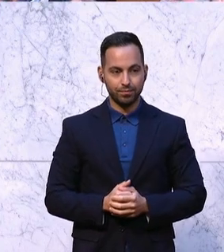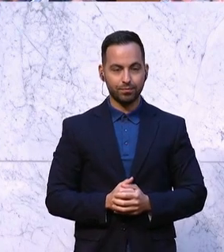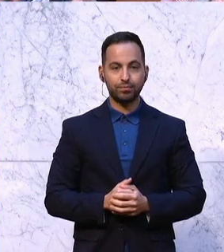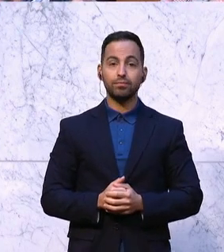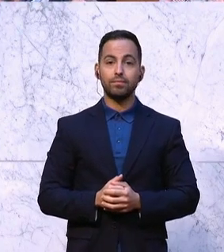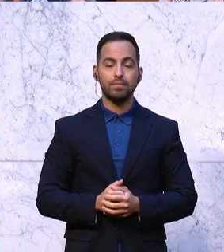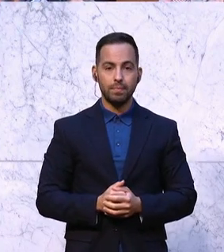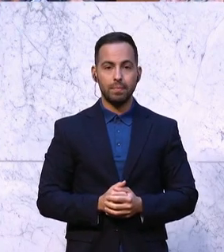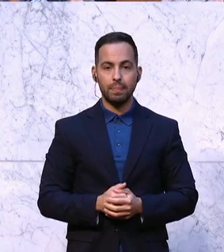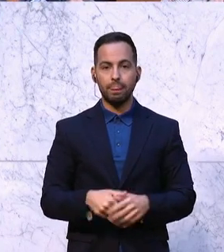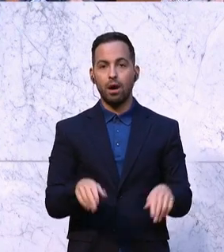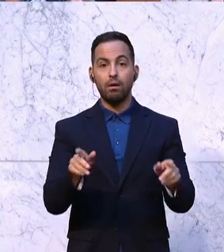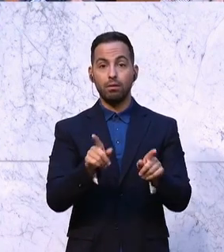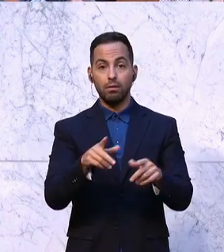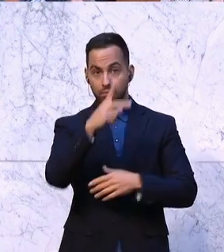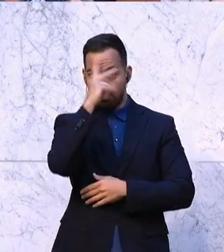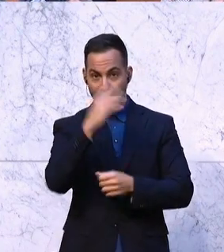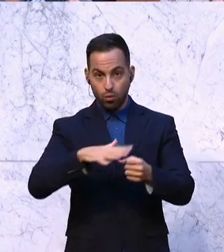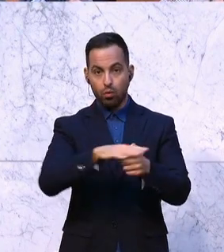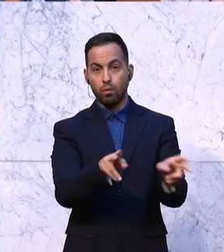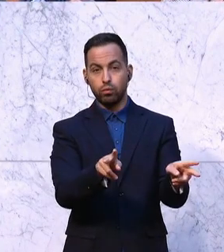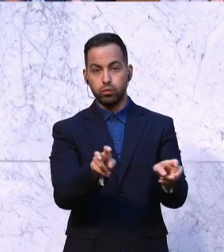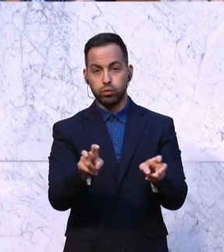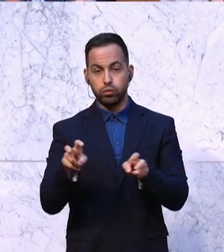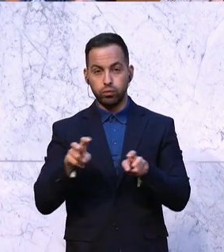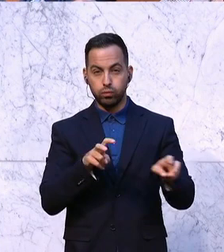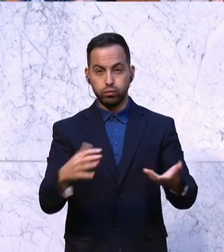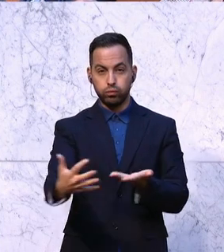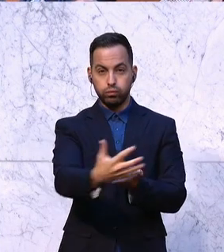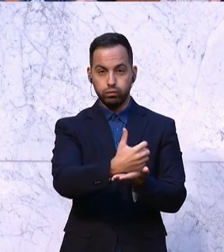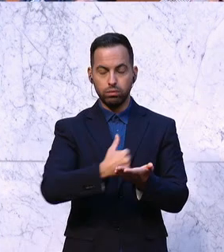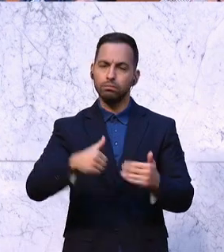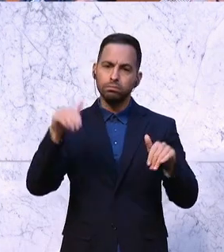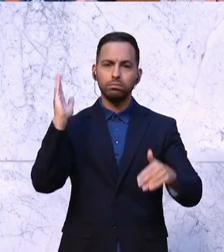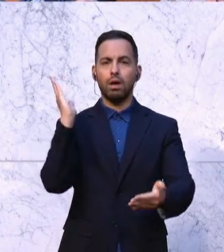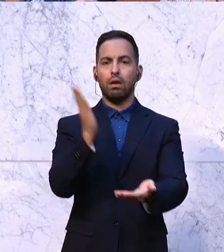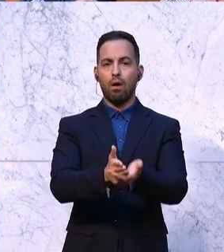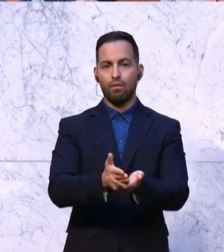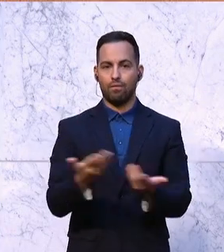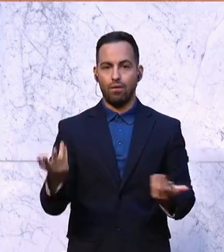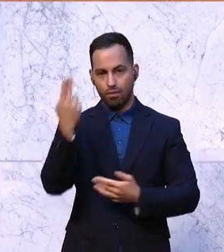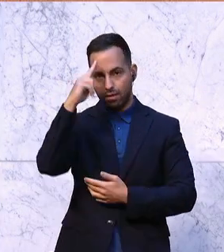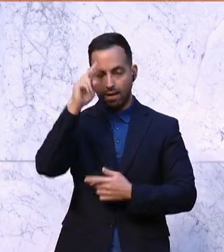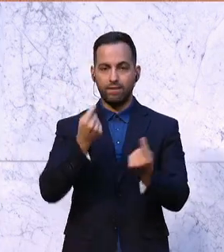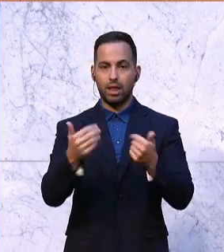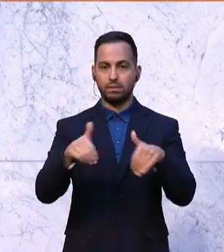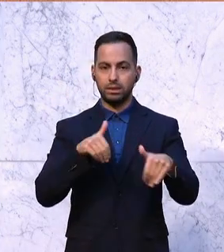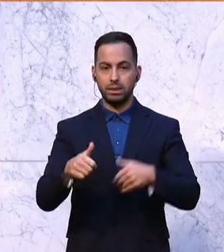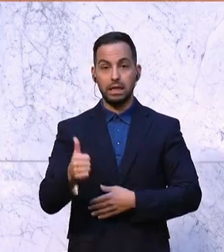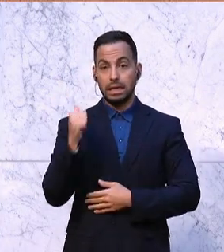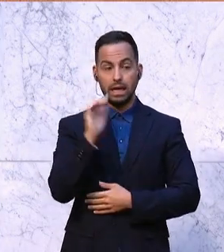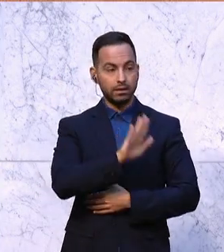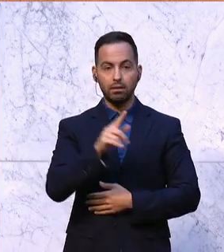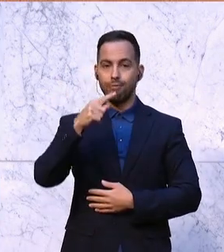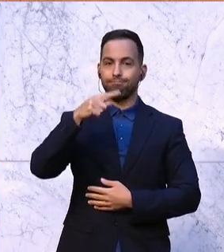Das Abkassieren der österreichischen Bevölkerung muss endlich ein Ende haben, Herr Finanzminister. Sie haben zwar in Ihrer gestrigen